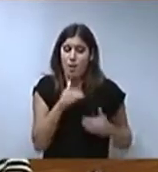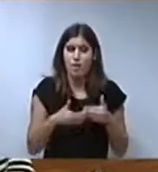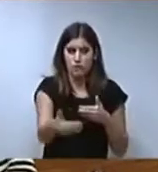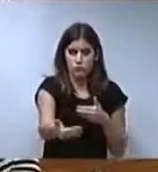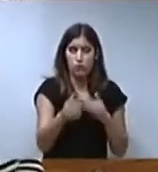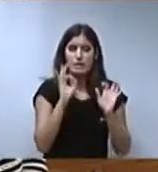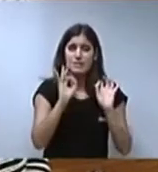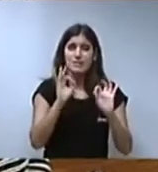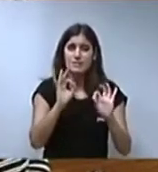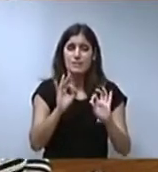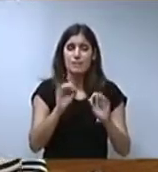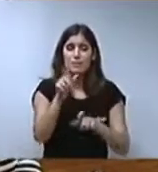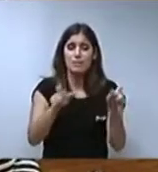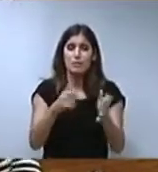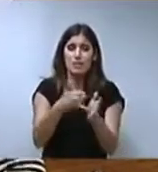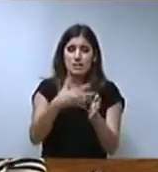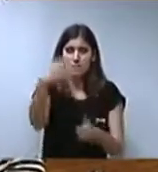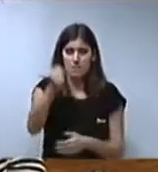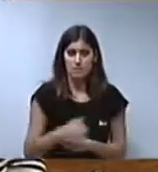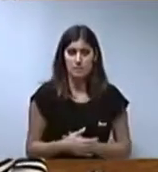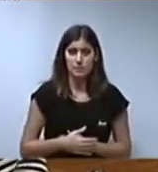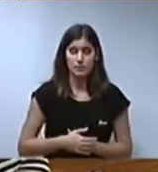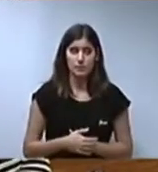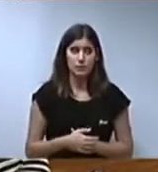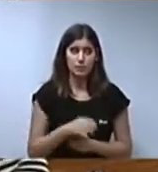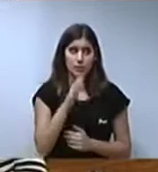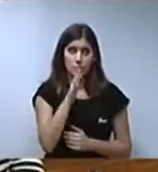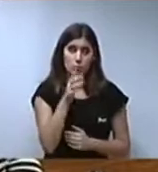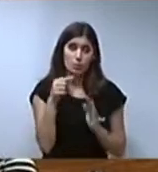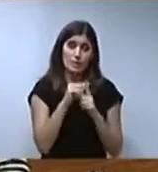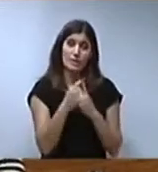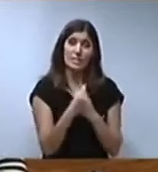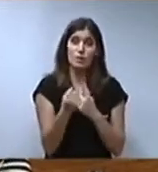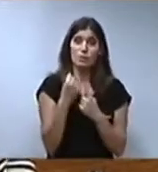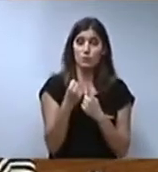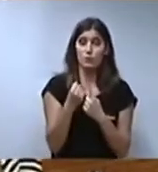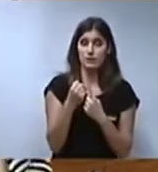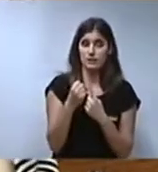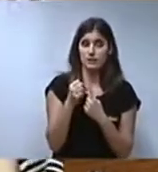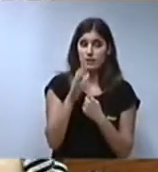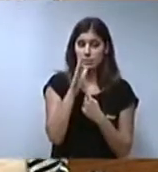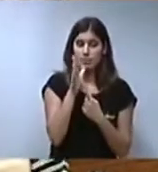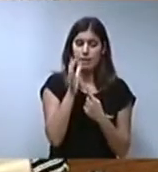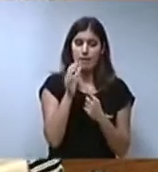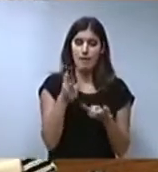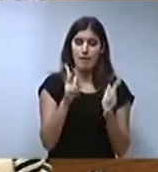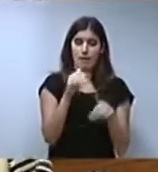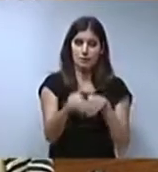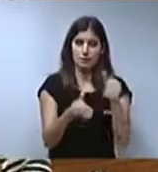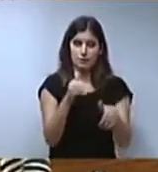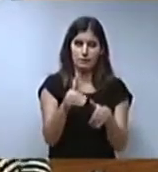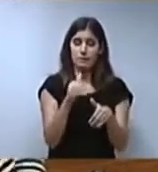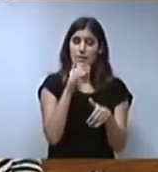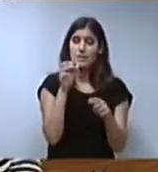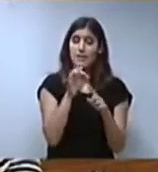futur, especialment de les persones més vulnerables. Un dels indicadors més potents per a determinar la qualitat democràtica d'un país